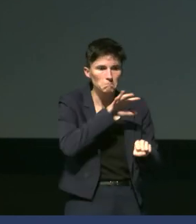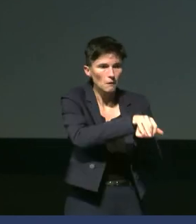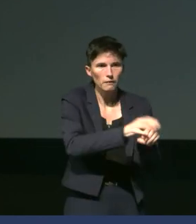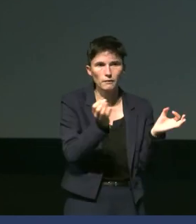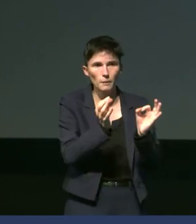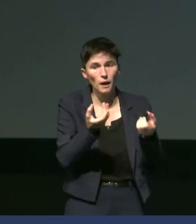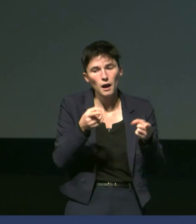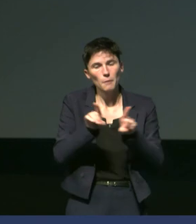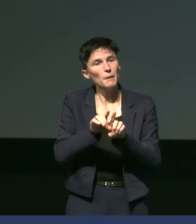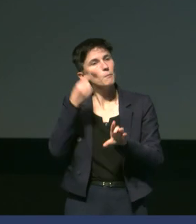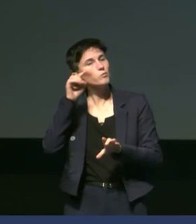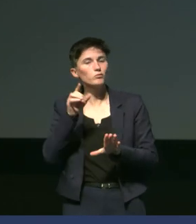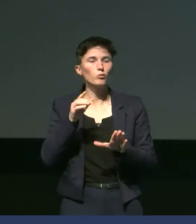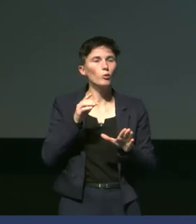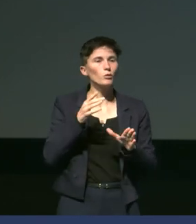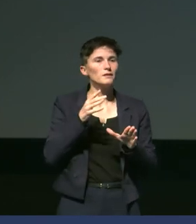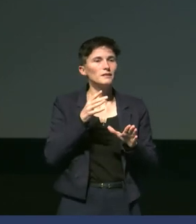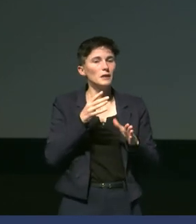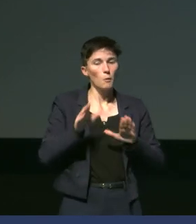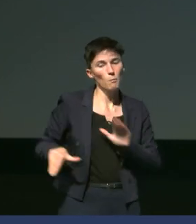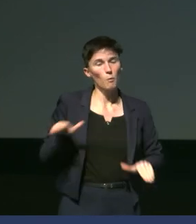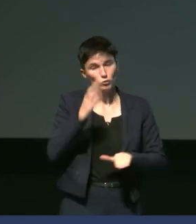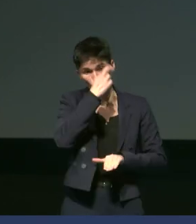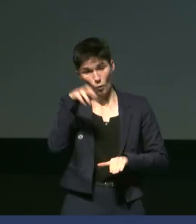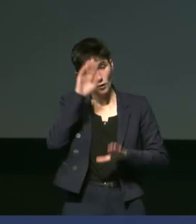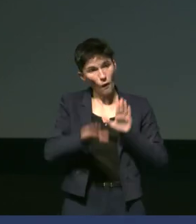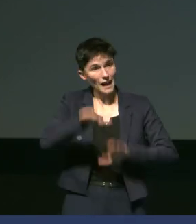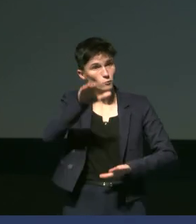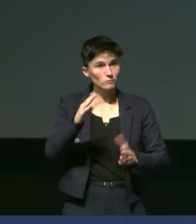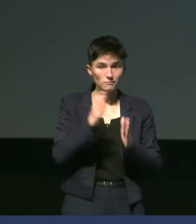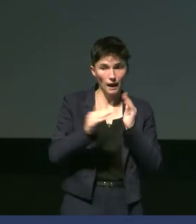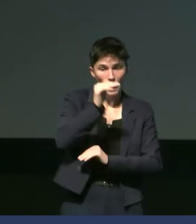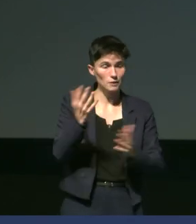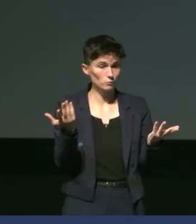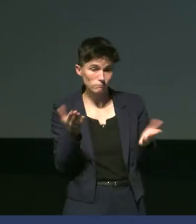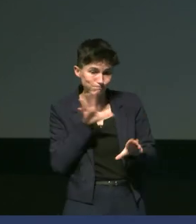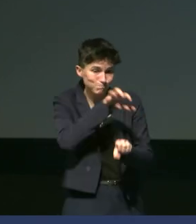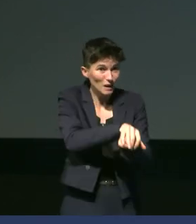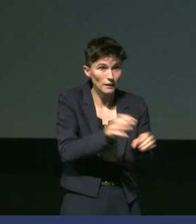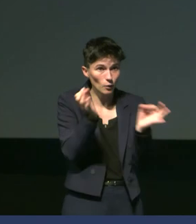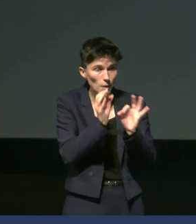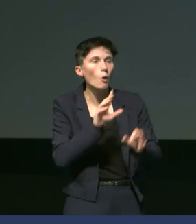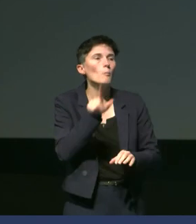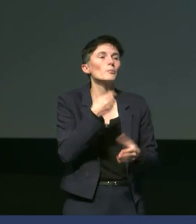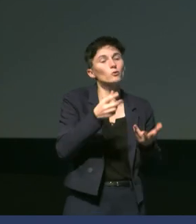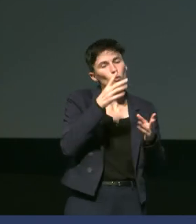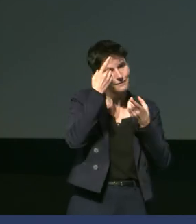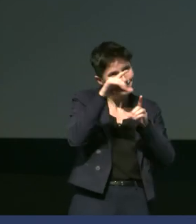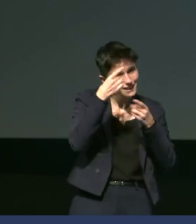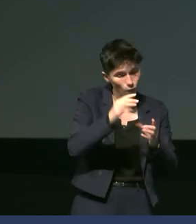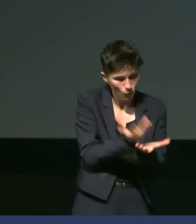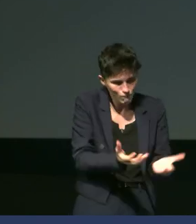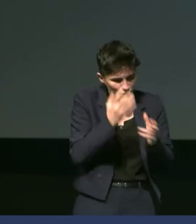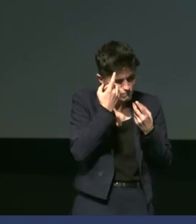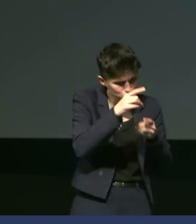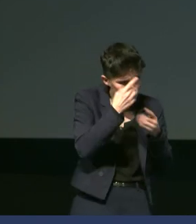pareil pour les manchots royaux adultes qui n'ont pas de prédateurs. Donc ils vont quand même défendre, ils ont bien raison, ils vont défendre leur nid,